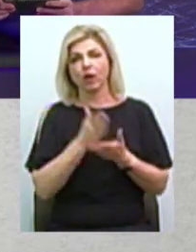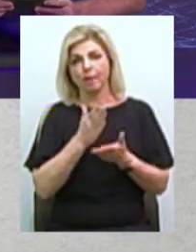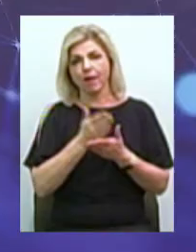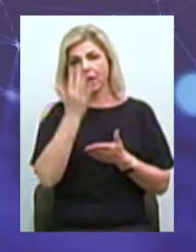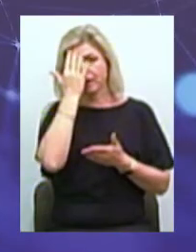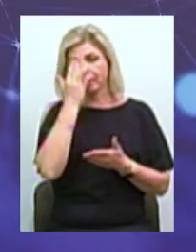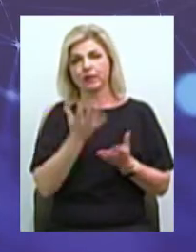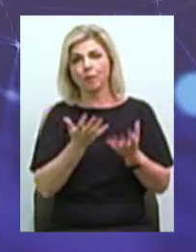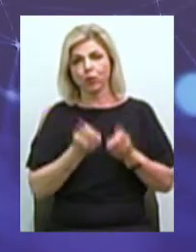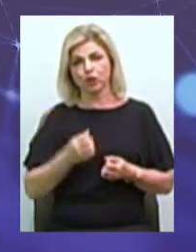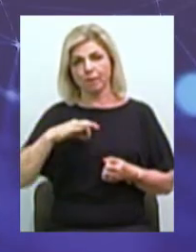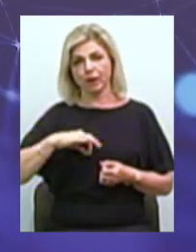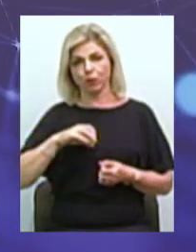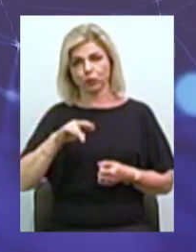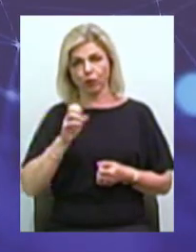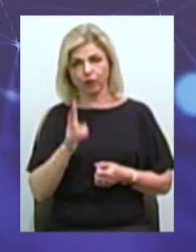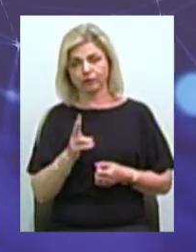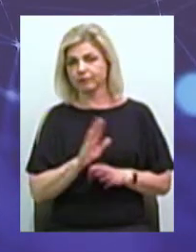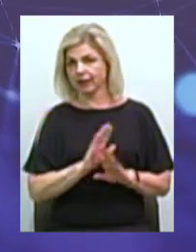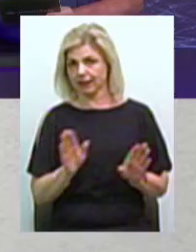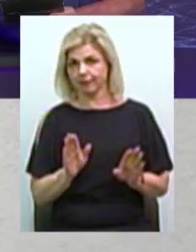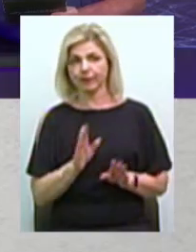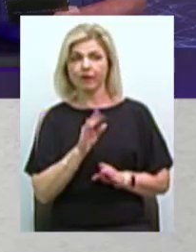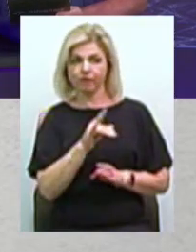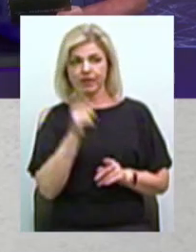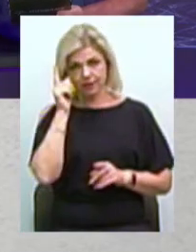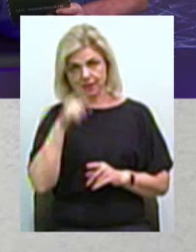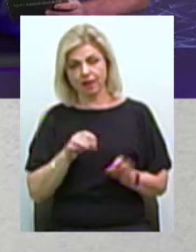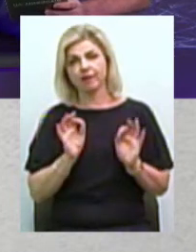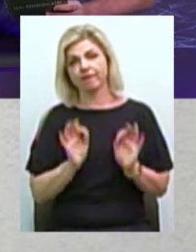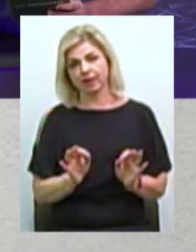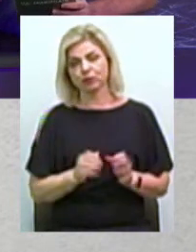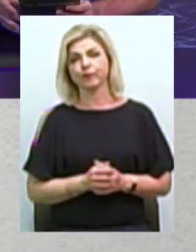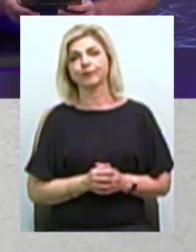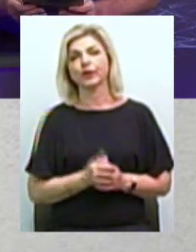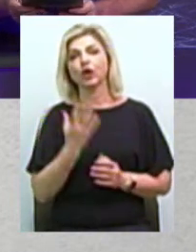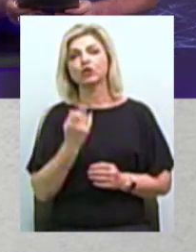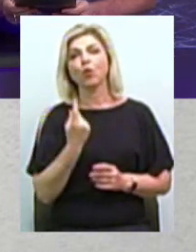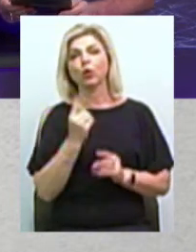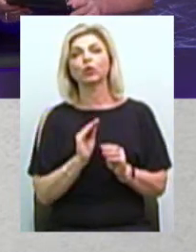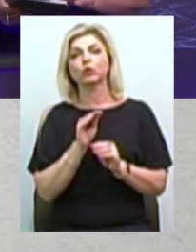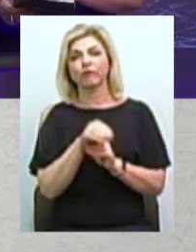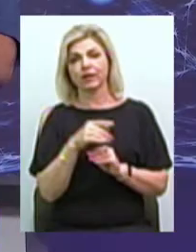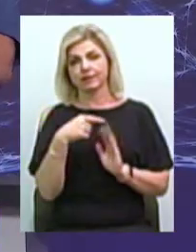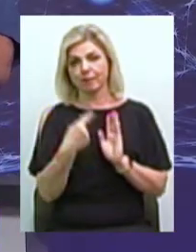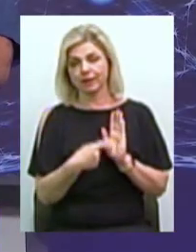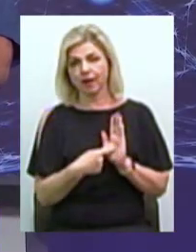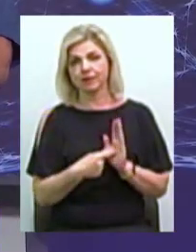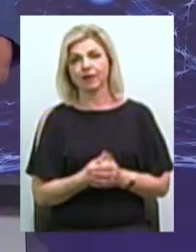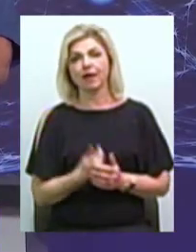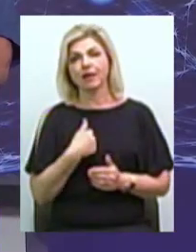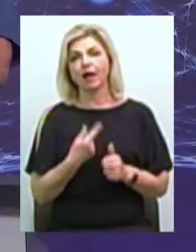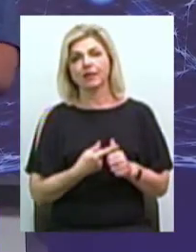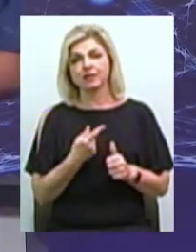прибутку? Ні Ні Це ви знаєте вірно Дякую І ще одне додаткове запитання, як я їх